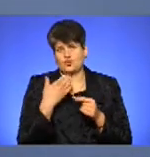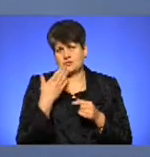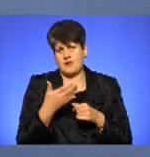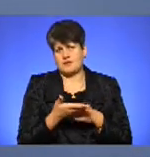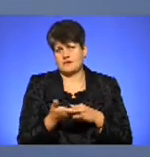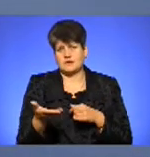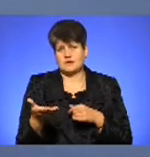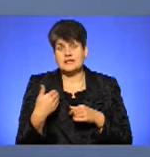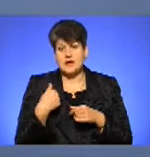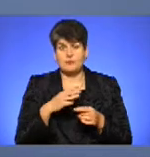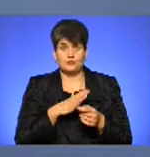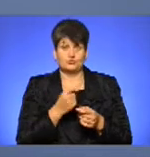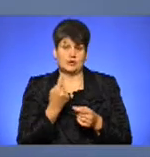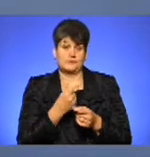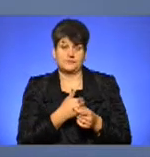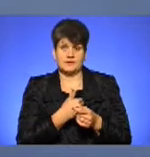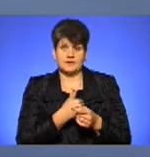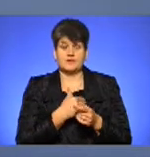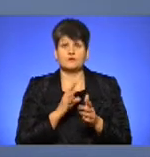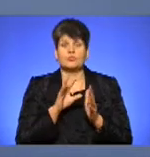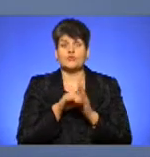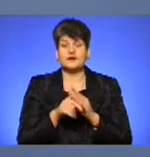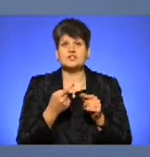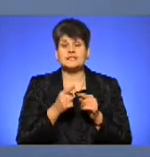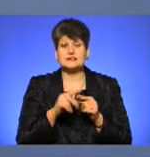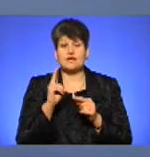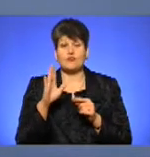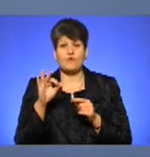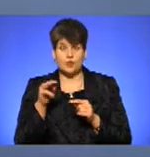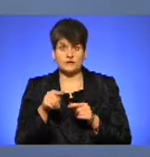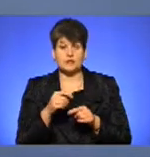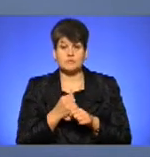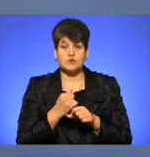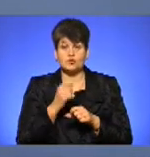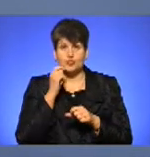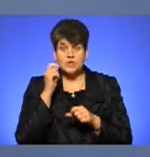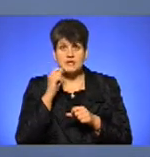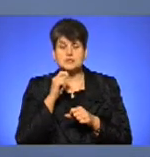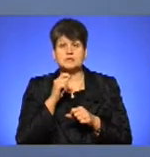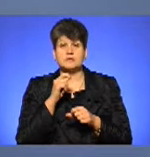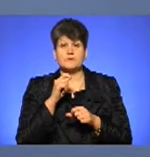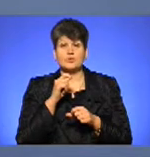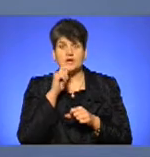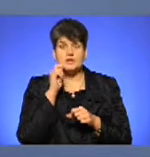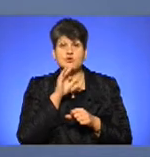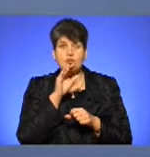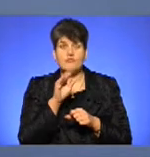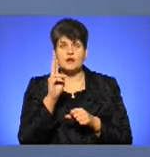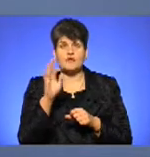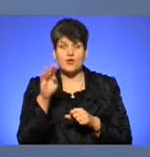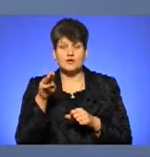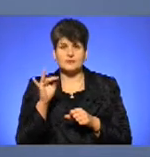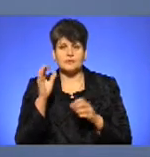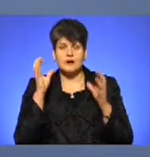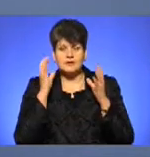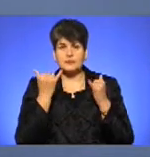Я був одним із ініціаторів запровадження цих квот разом із громадськостю, вони працюють. Українськомовні квоти на радіо тепер